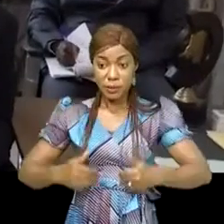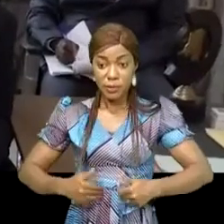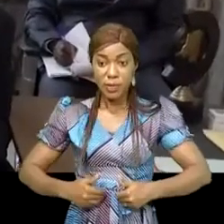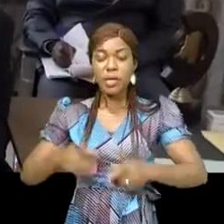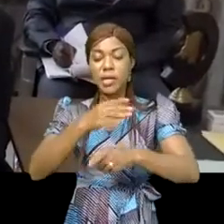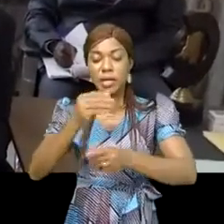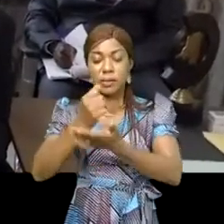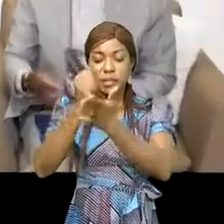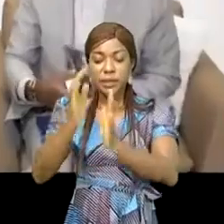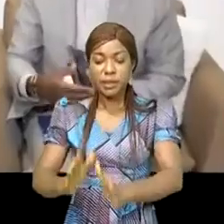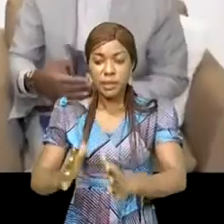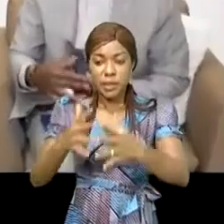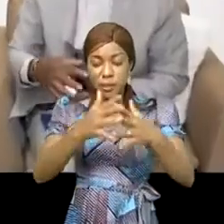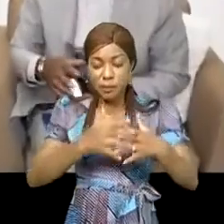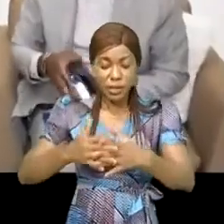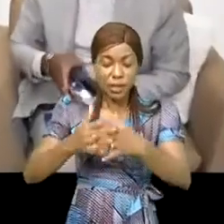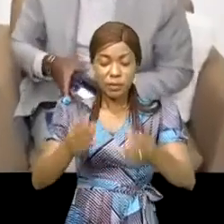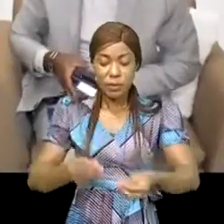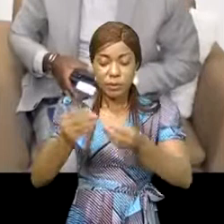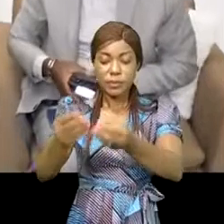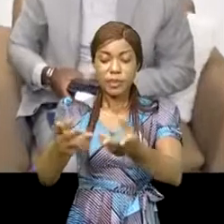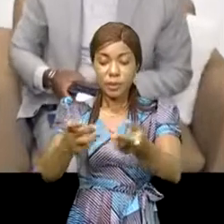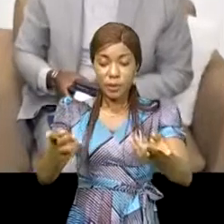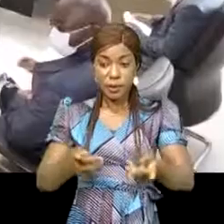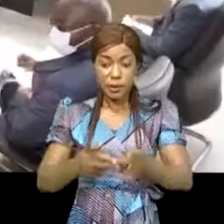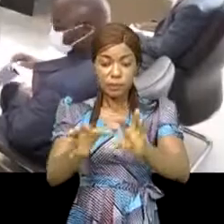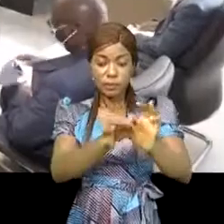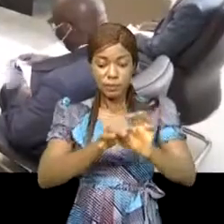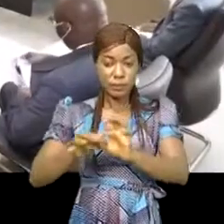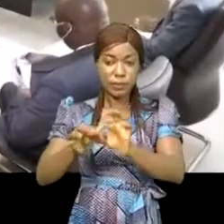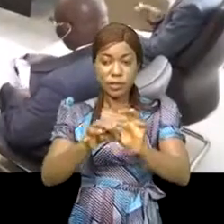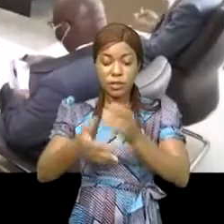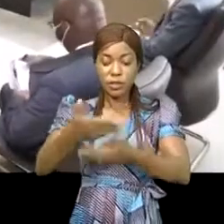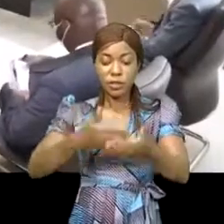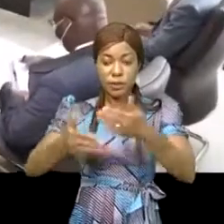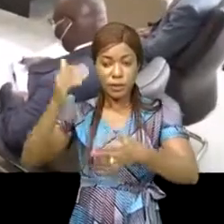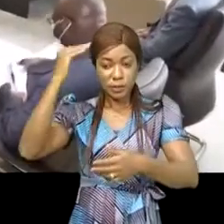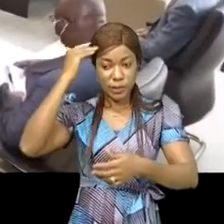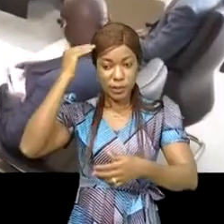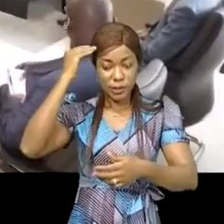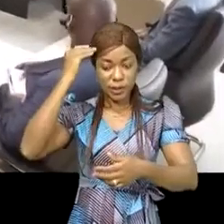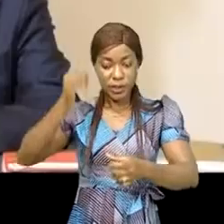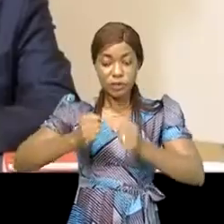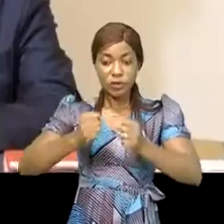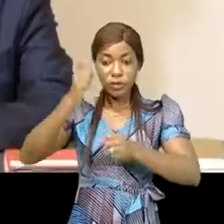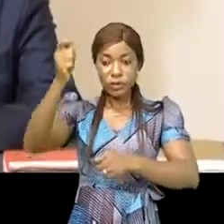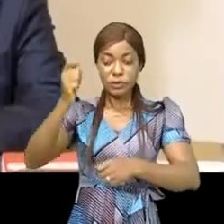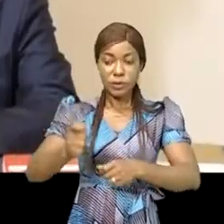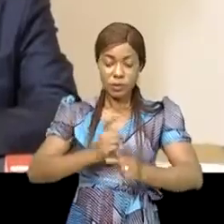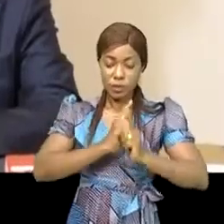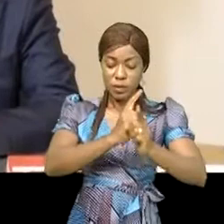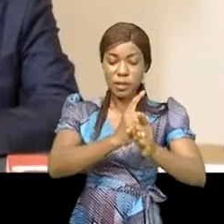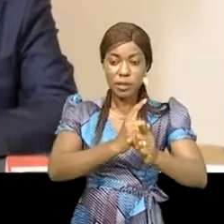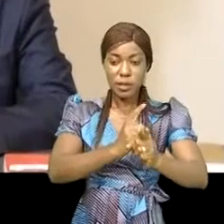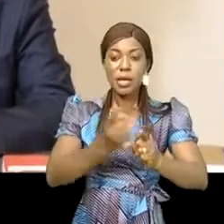États-Unis d'Amérique qui veulent mettre en place un cadre de collaboration sur les changements des mentalités et des forces de sécurité. Ces trois